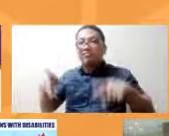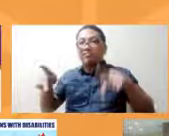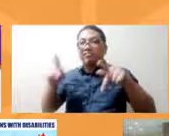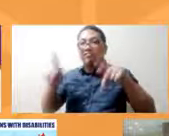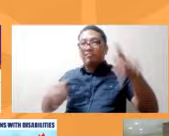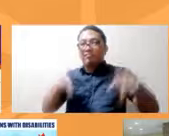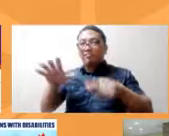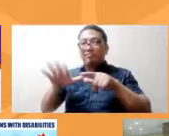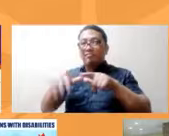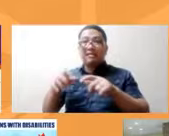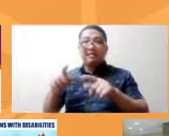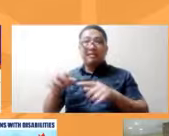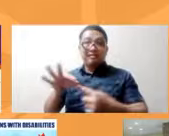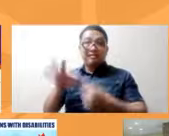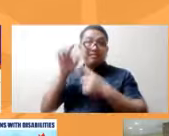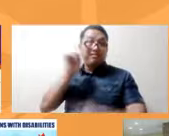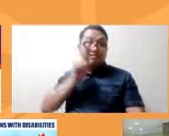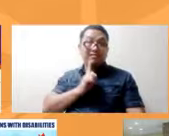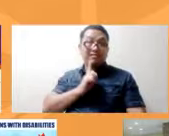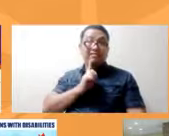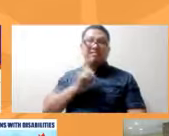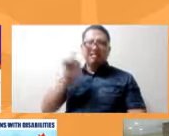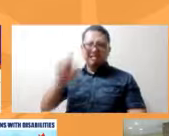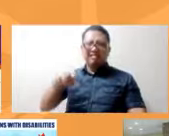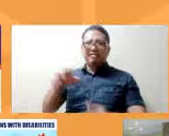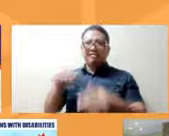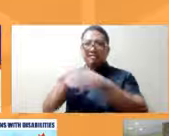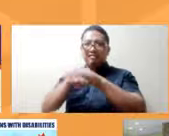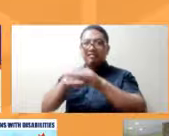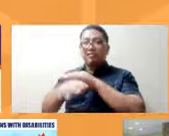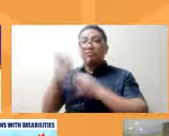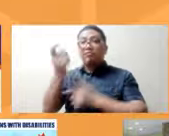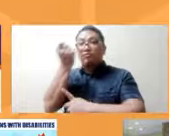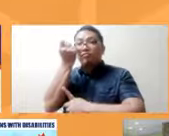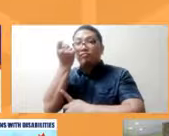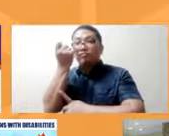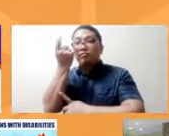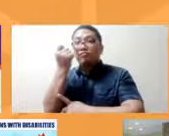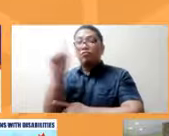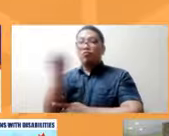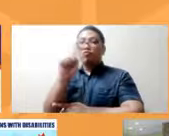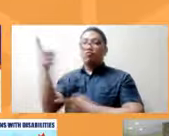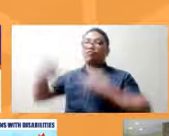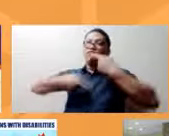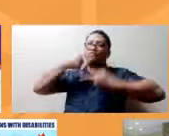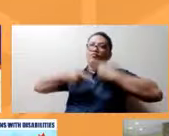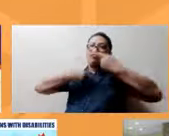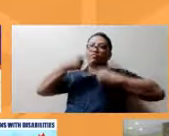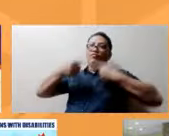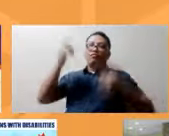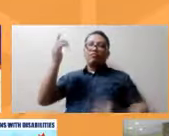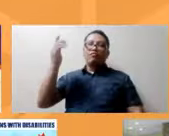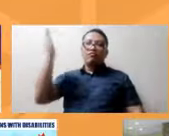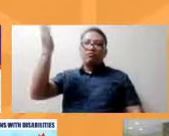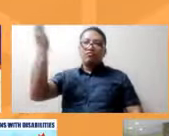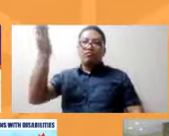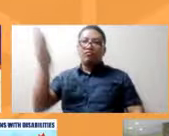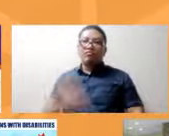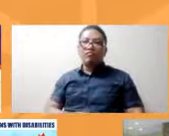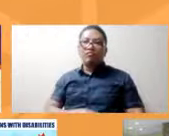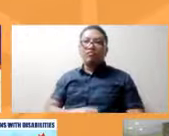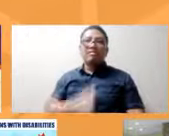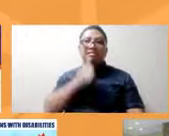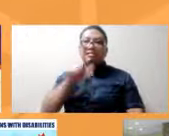bingi kailangan po nila yung access na yun para maintindihan po nila kung ano yung mga sinasabi ng kandidato hindi po kasi standard